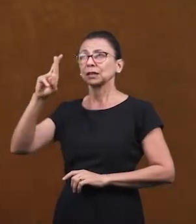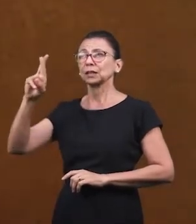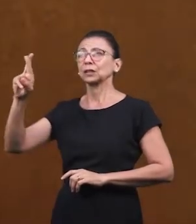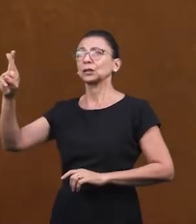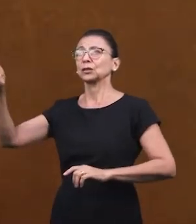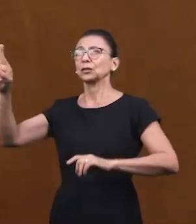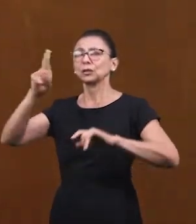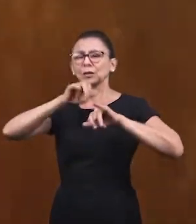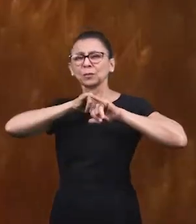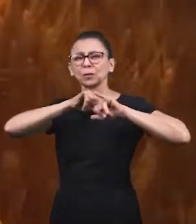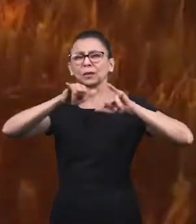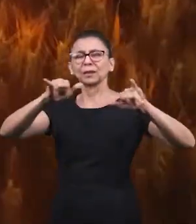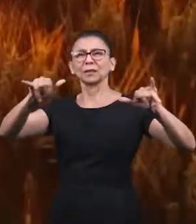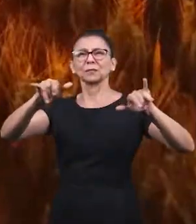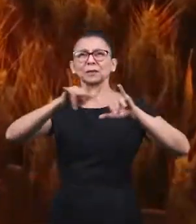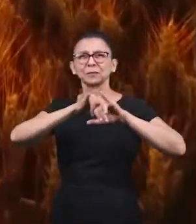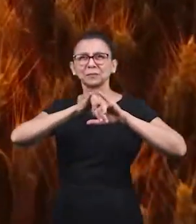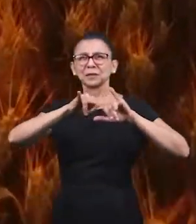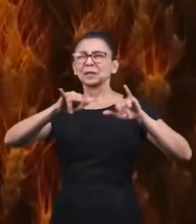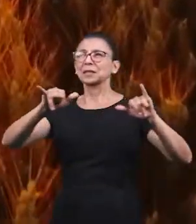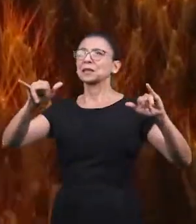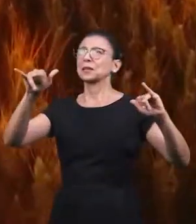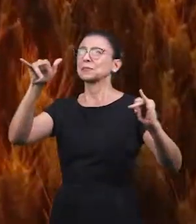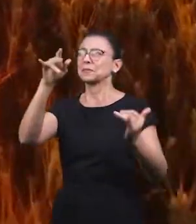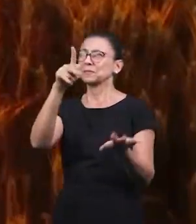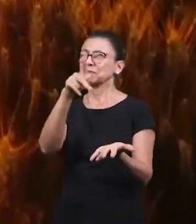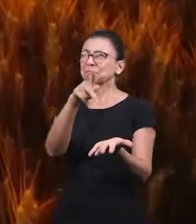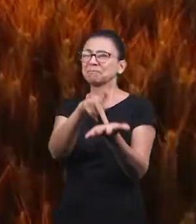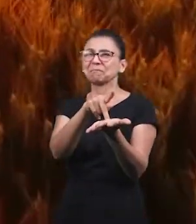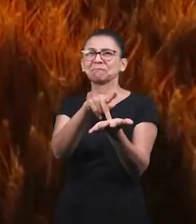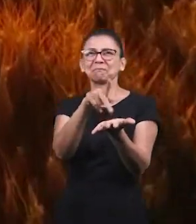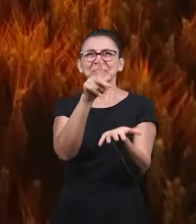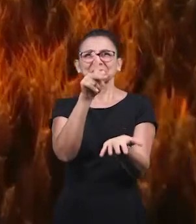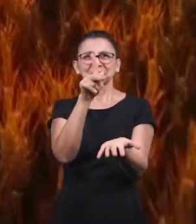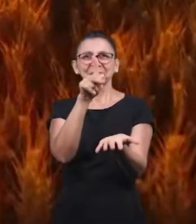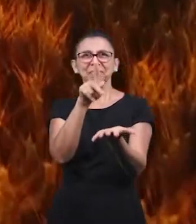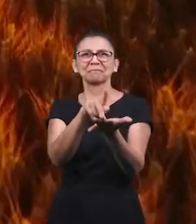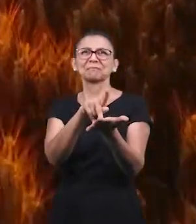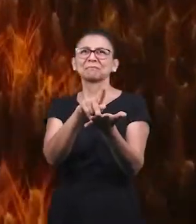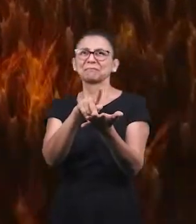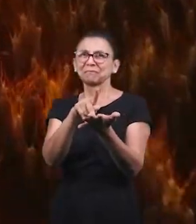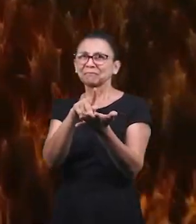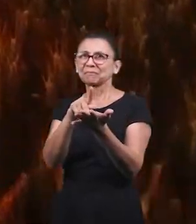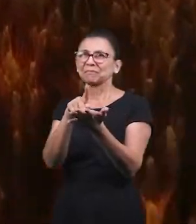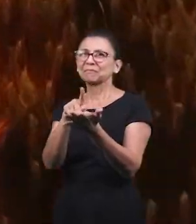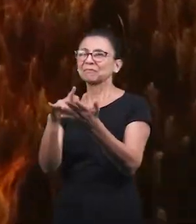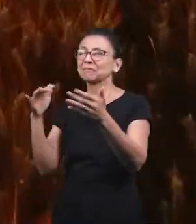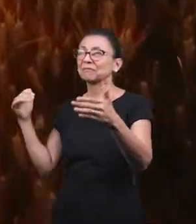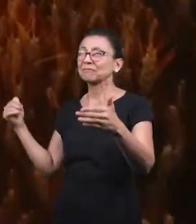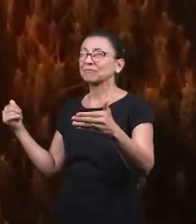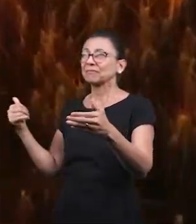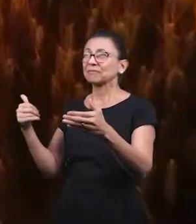И дай до конца возвещать всем лишь истины Божьи Твои.